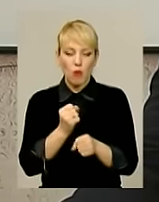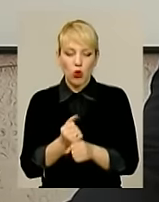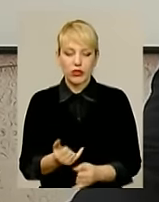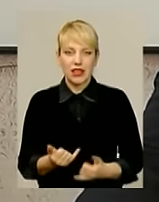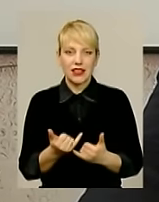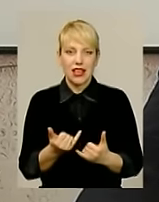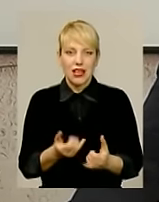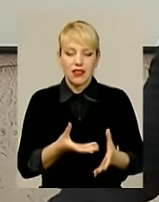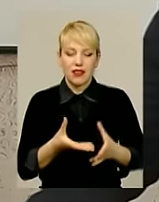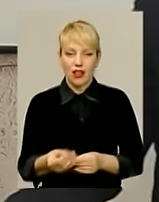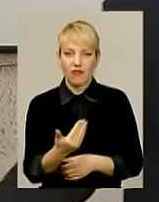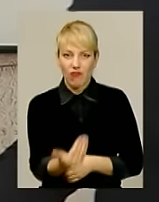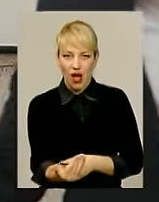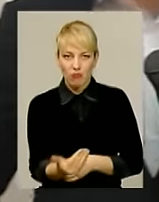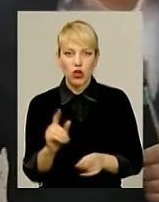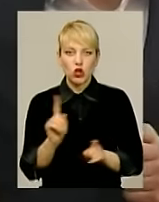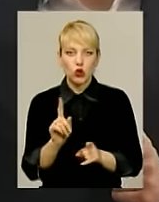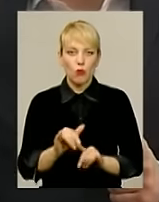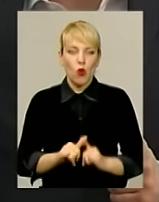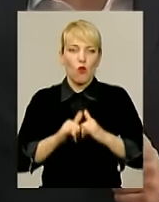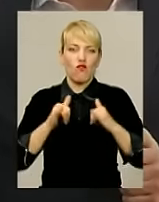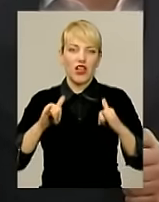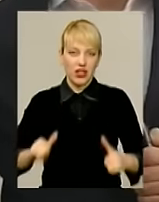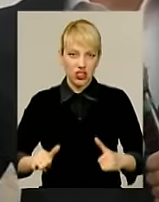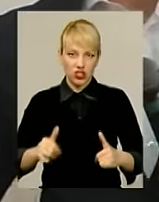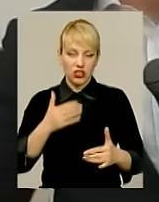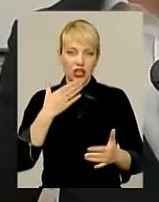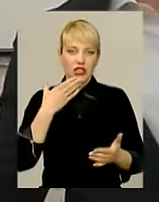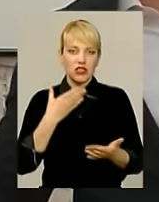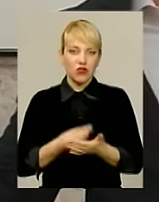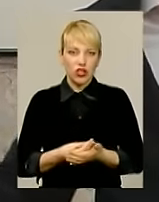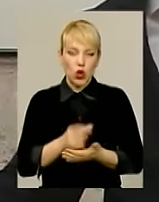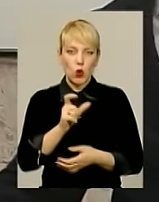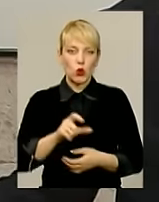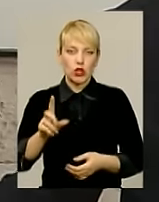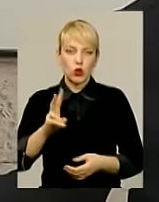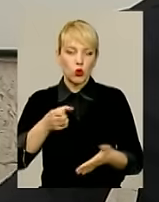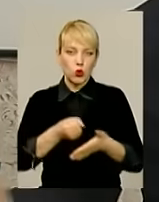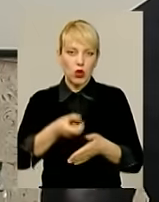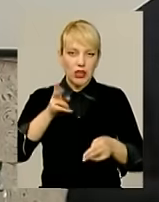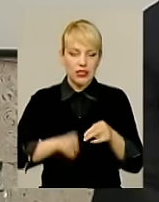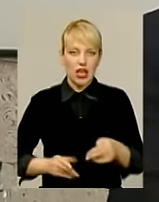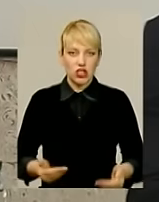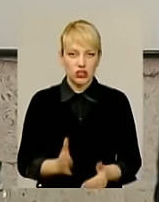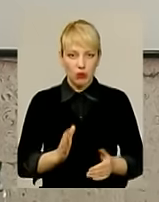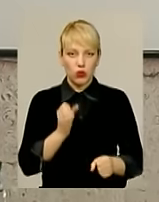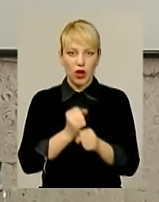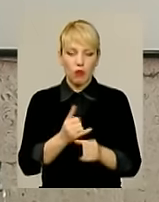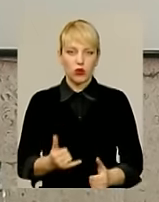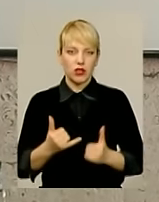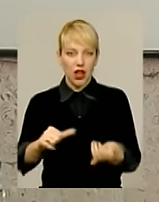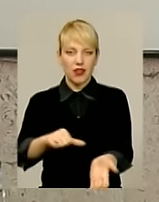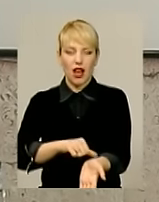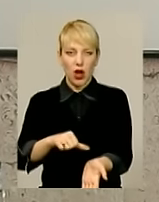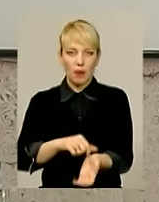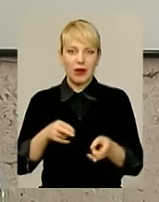для того, увеличивая свою паству тех людей, які до конца жизни работають на цю наркопреступність.